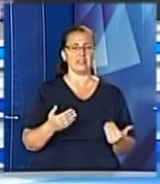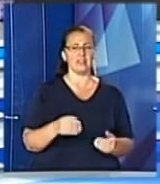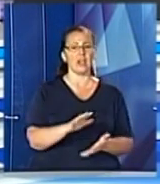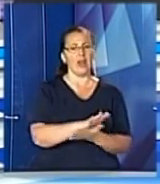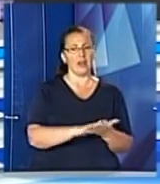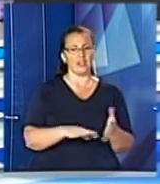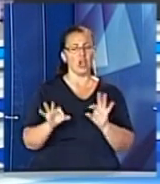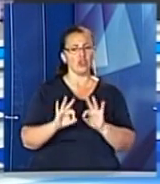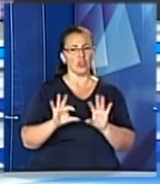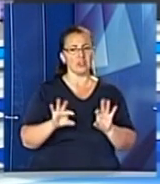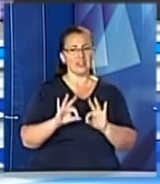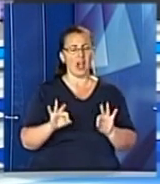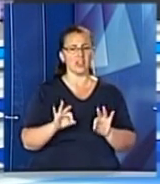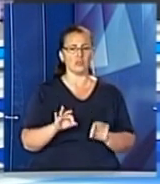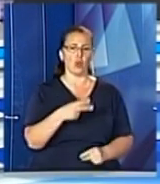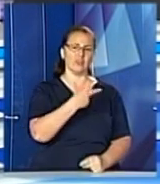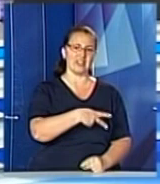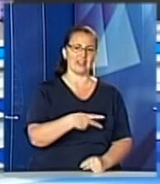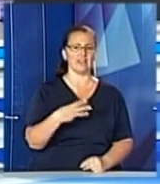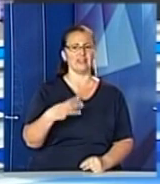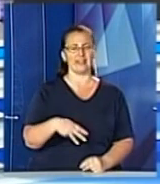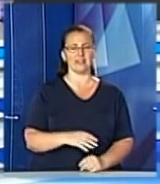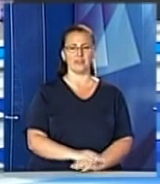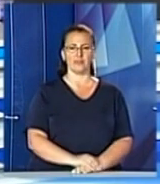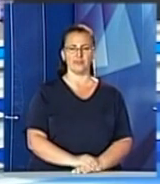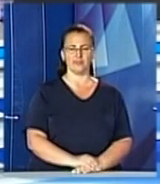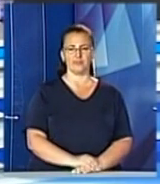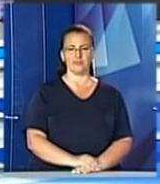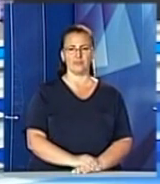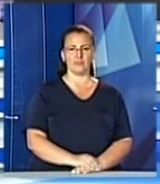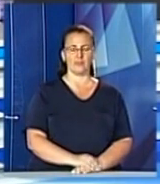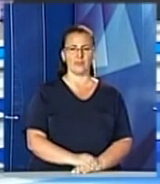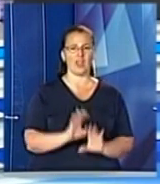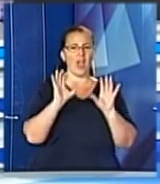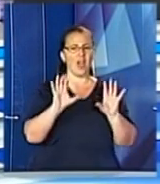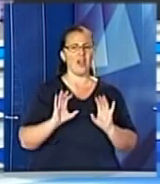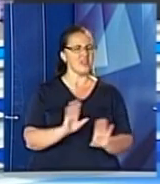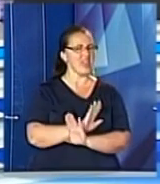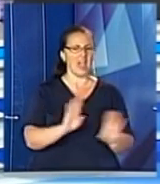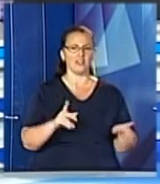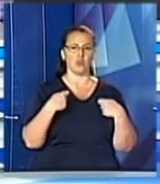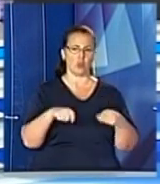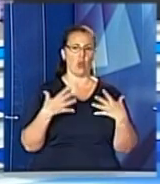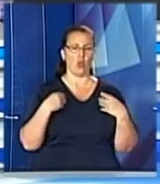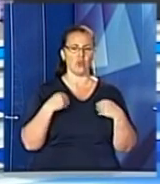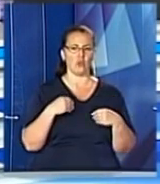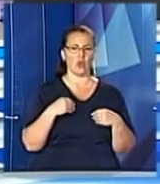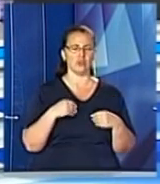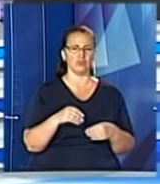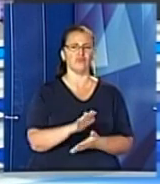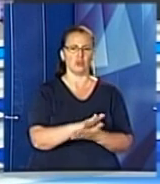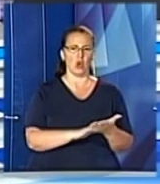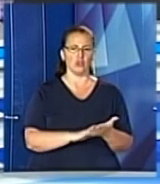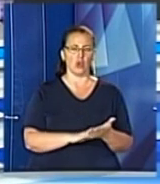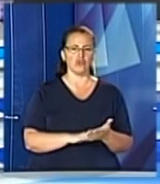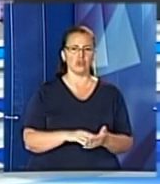Олена Данило вже о 20.30. Незаконно продані у Львові влаштовують рейди для виявлення